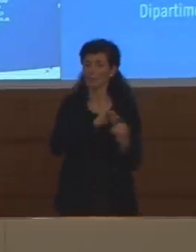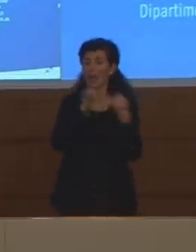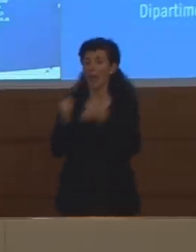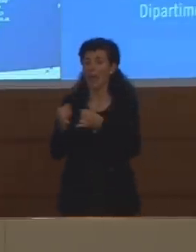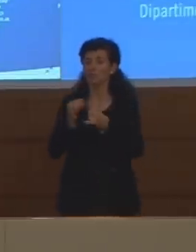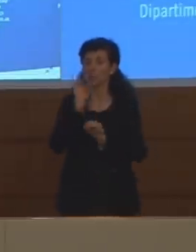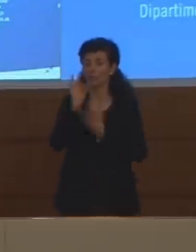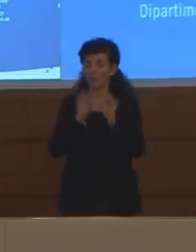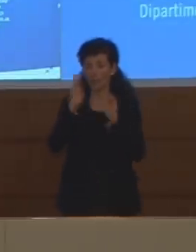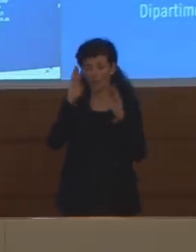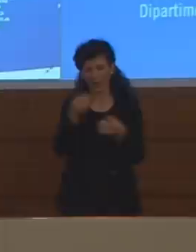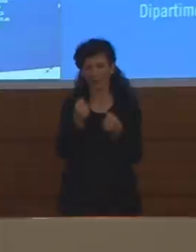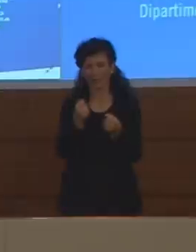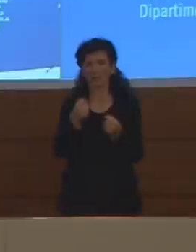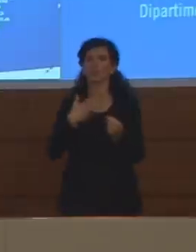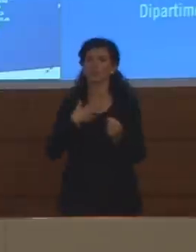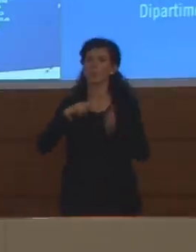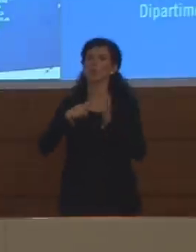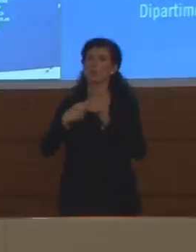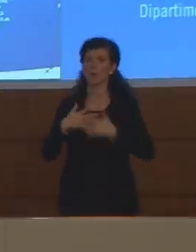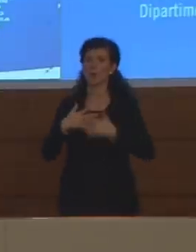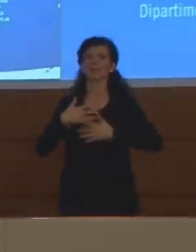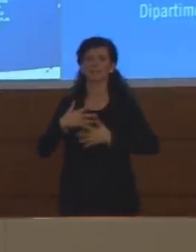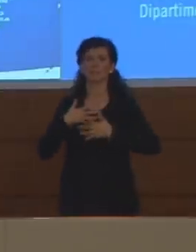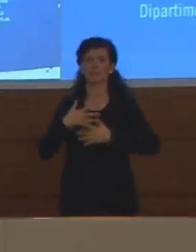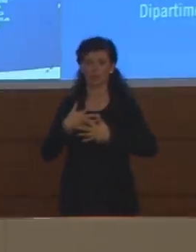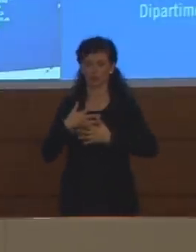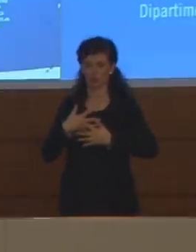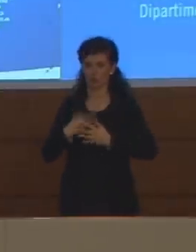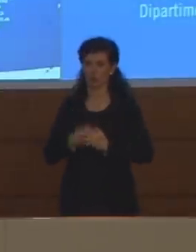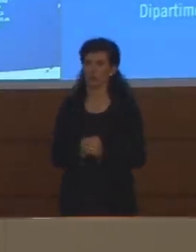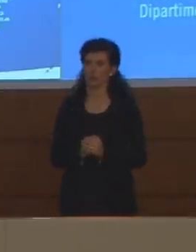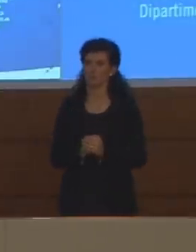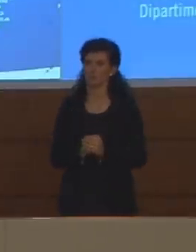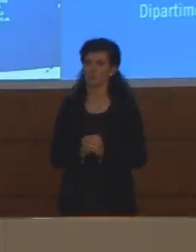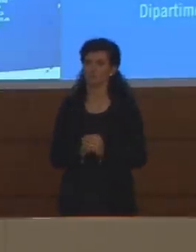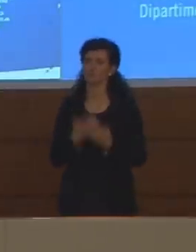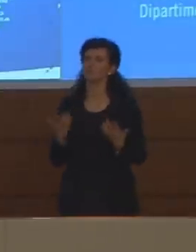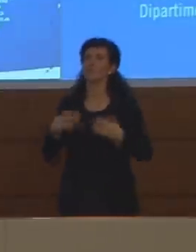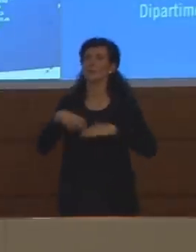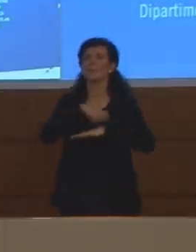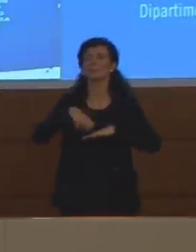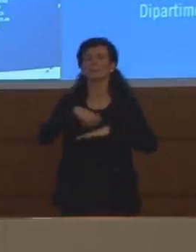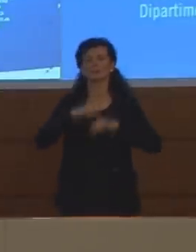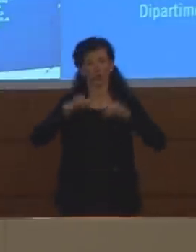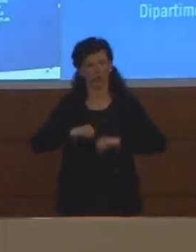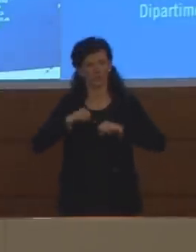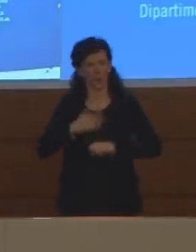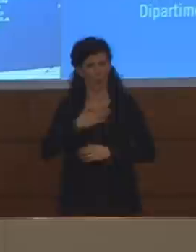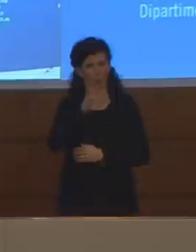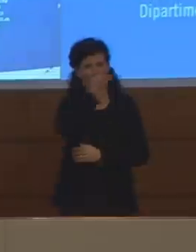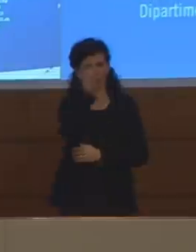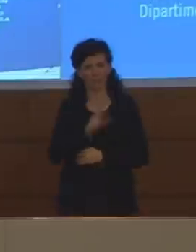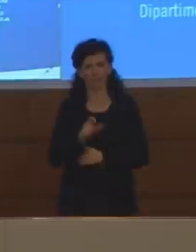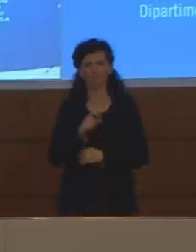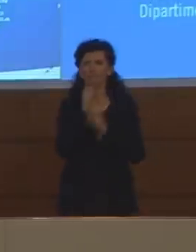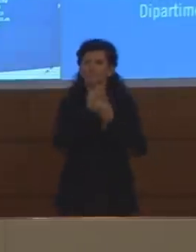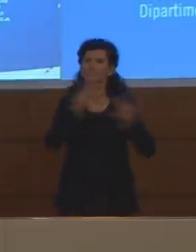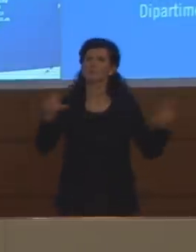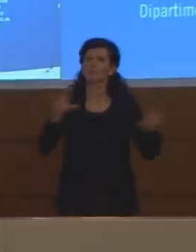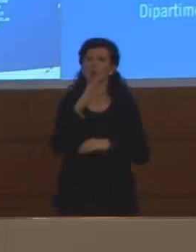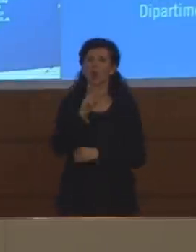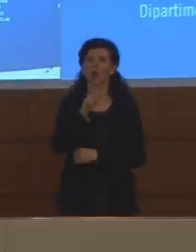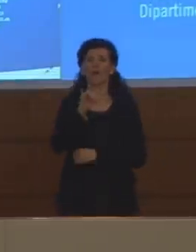problemi respiratori, cioè con un'insufficienza respiratoria. Ora, il nostro Ministro della Salute ha annunciato che i Covid Hospital